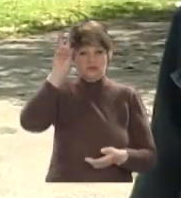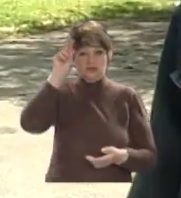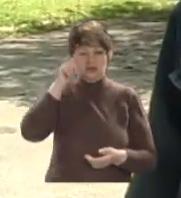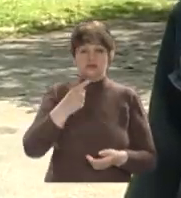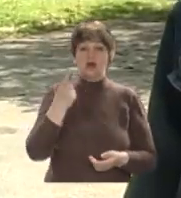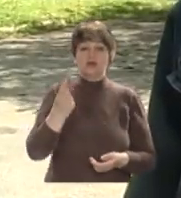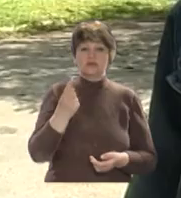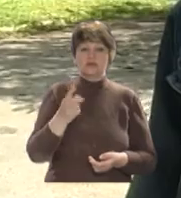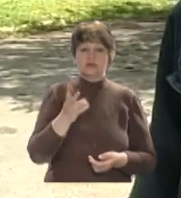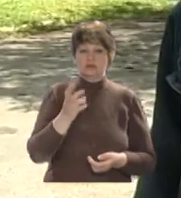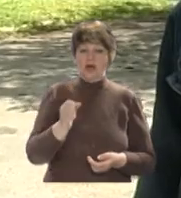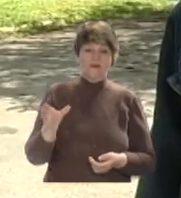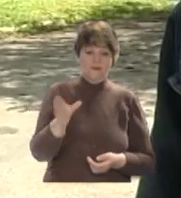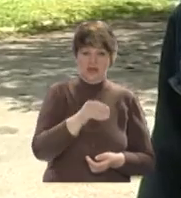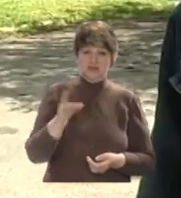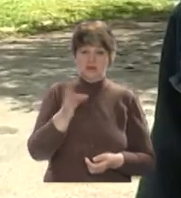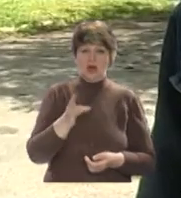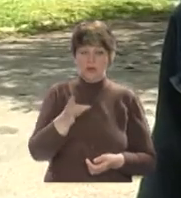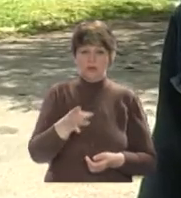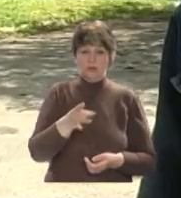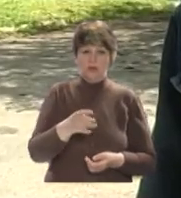Заяць один на район бігає.